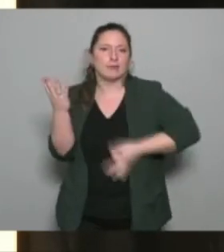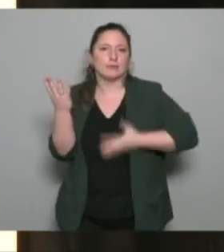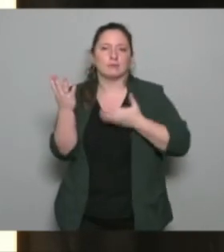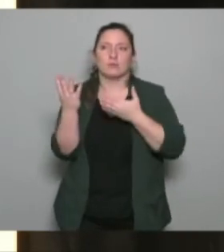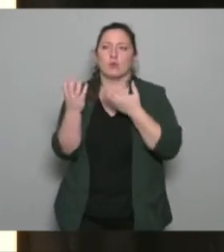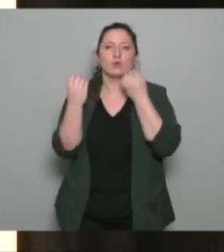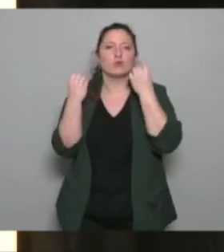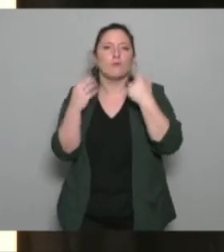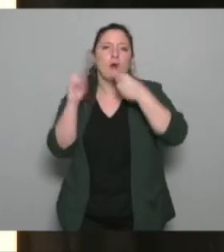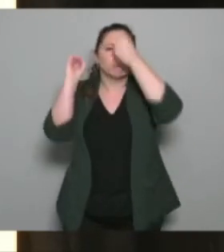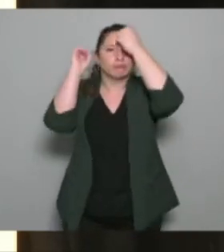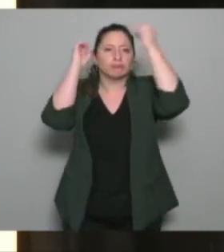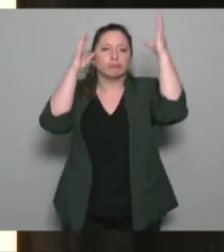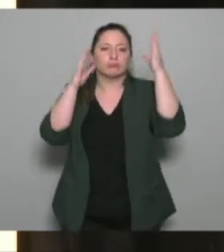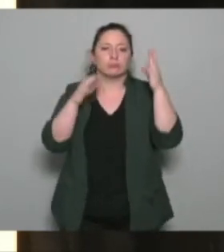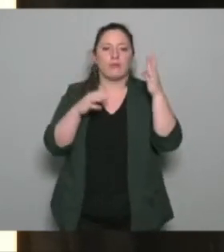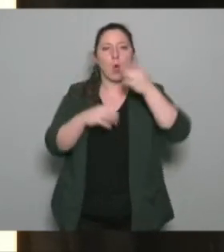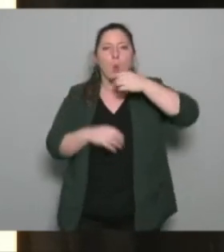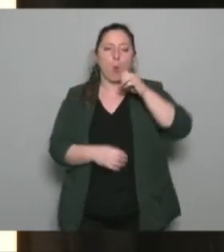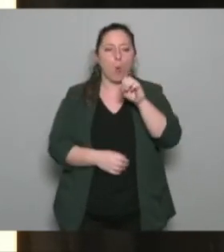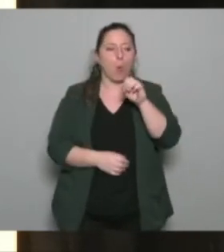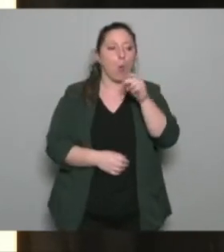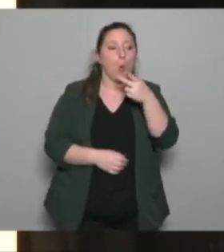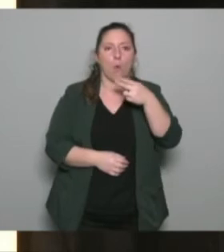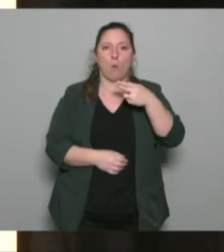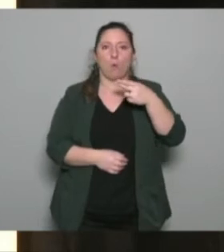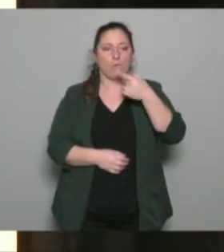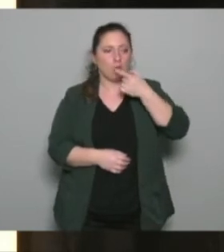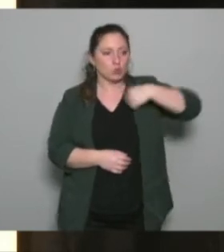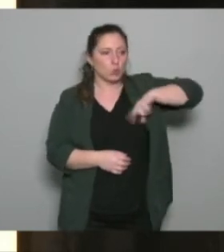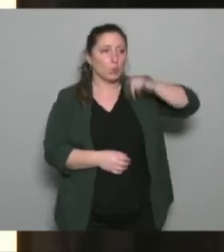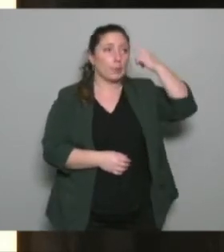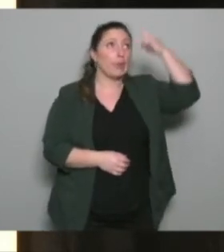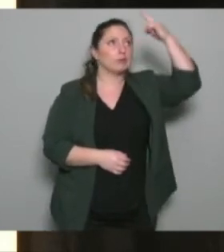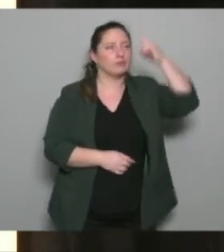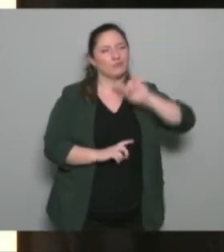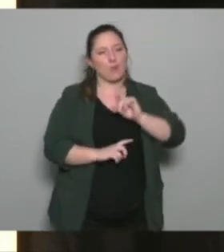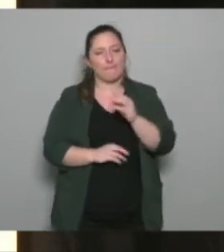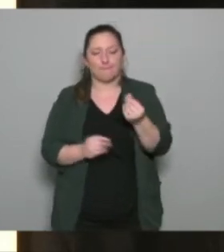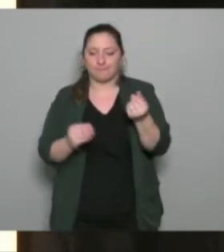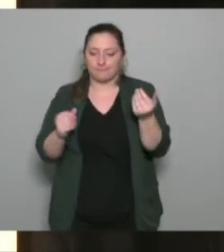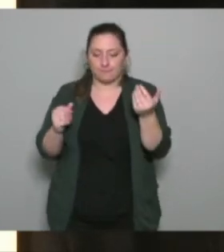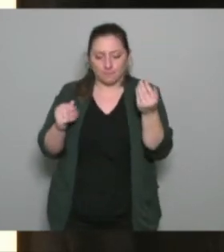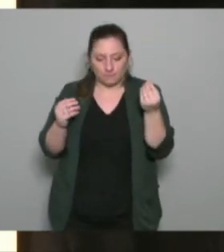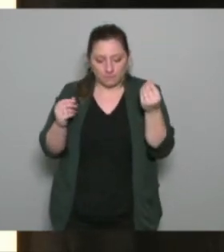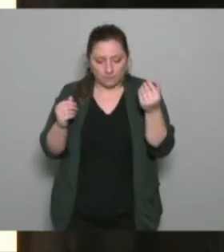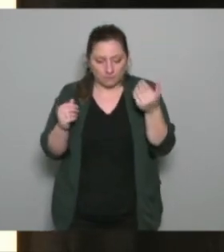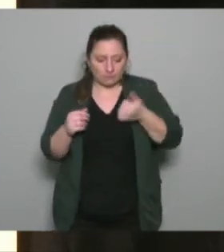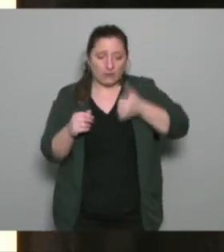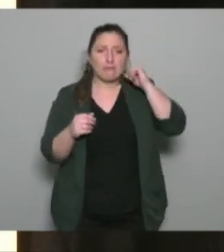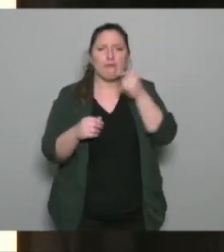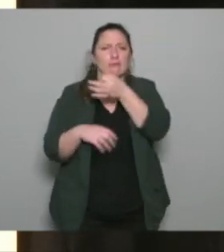on pense que quand je dis on c'est mes collègues et moi c'est à dire qu s'inscrit aussi dans ce qu'on a appelé comme hier